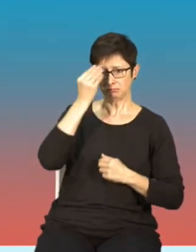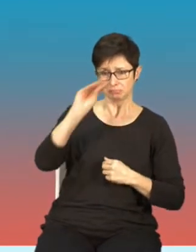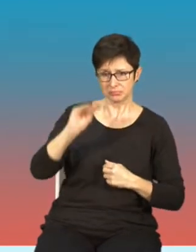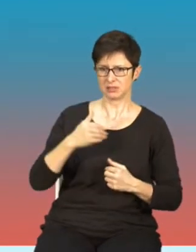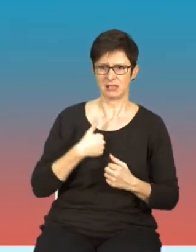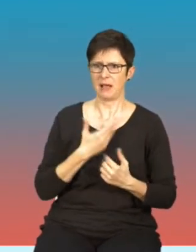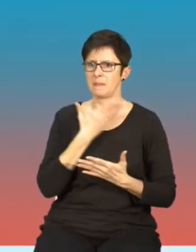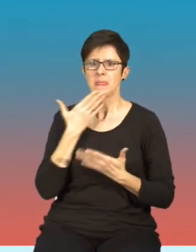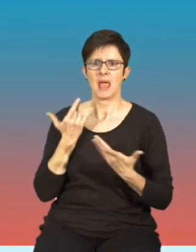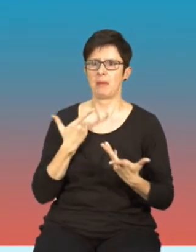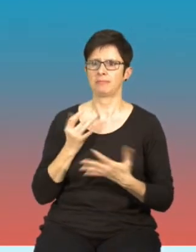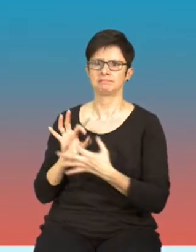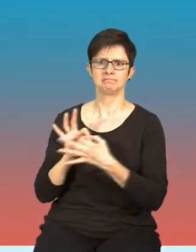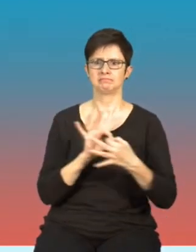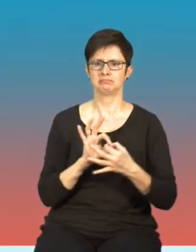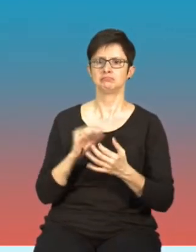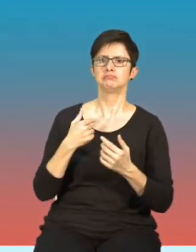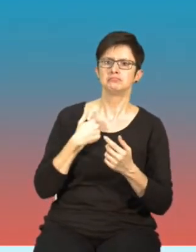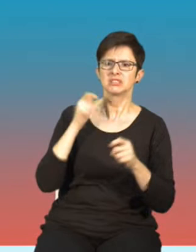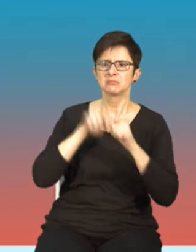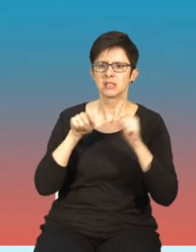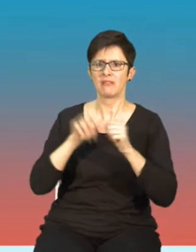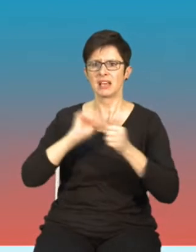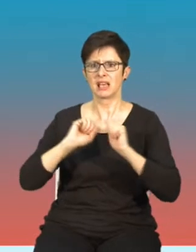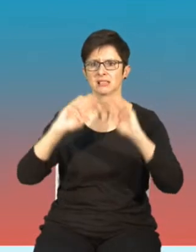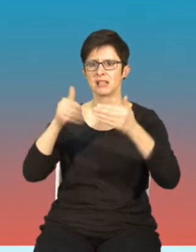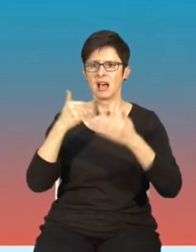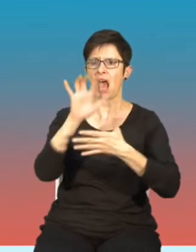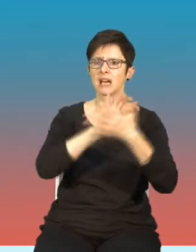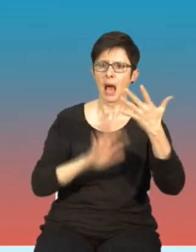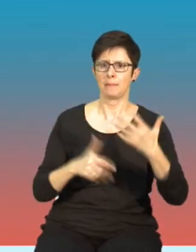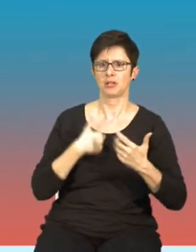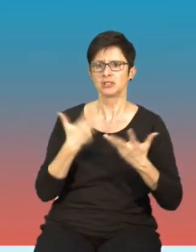zaczepienia, że powstał raport, do którego możemy się odnieść.